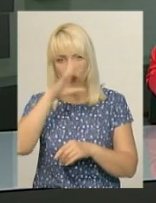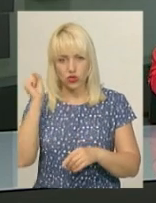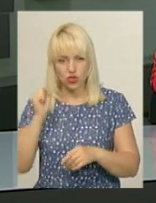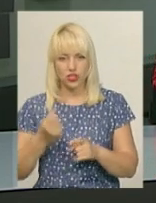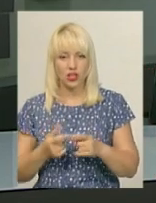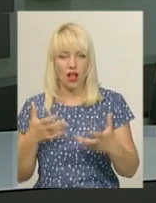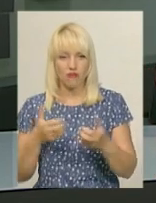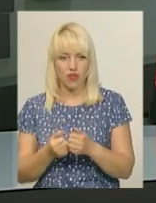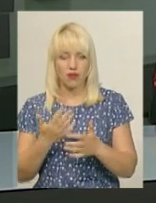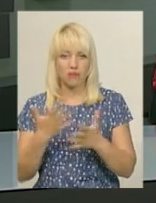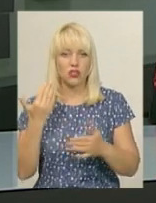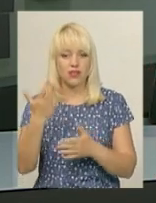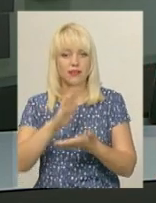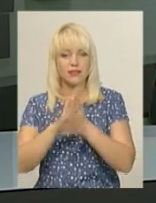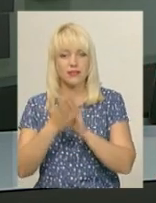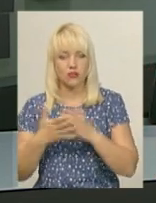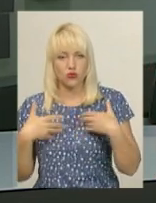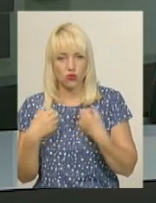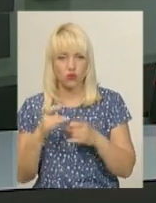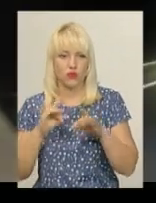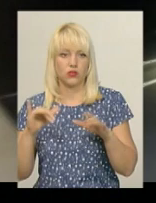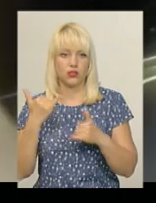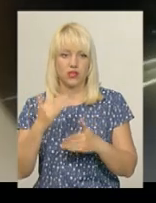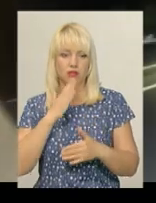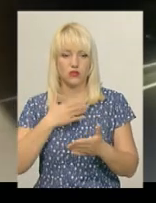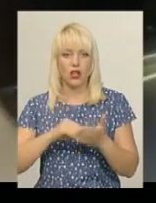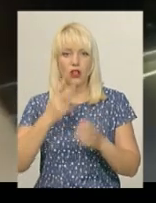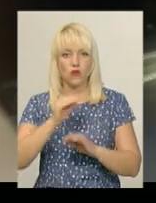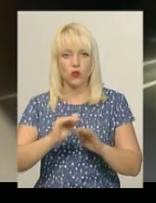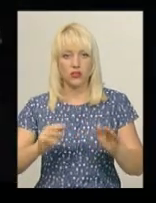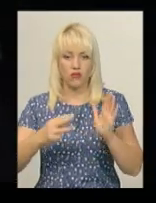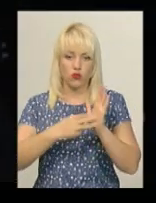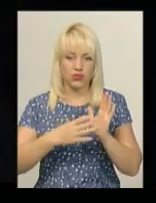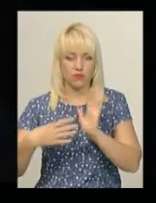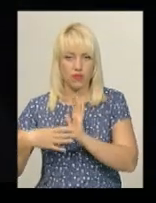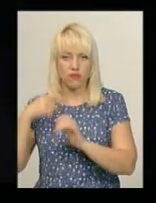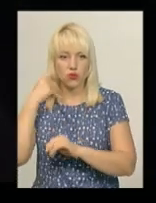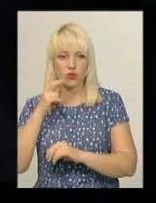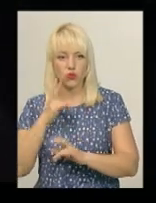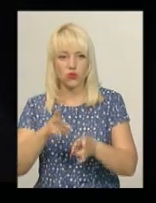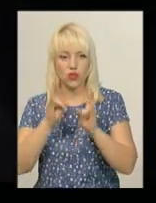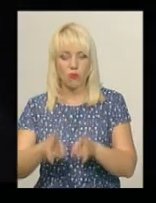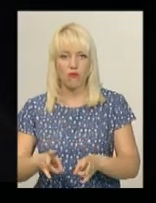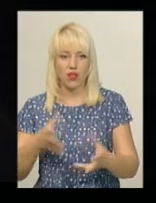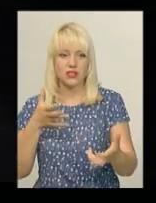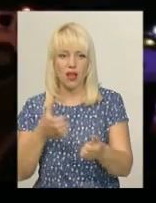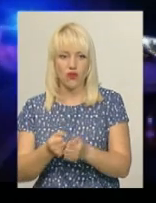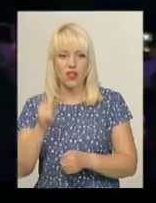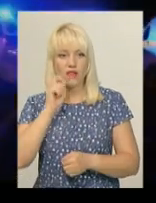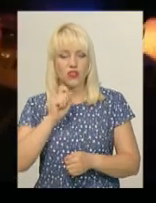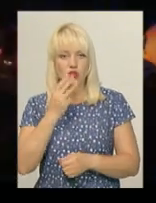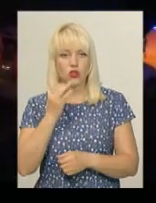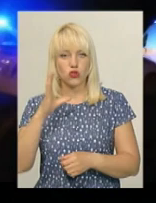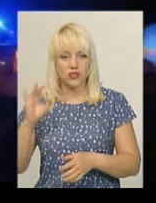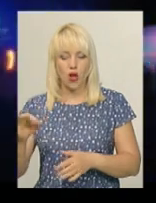їхній стан розкаже моя колега Надія Драганчук. Двох дітей восьми та дев'яти років, які травмувалися в аварії на Вінницькому шосе